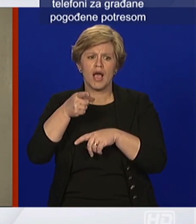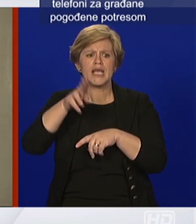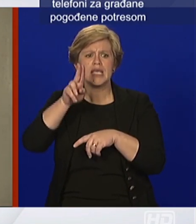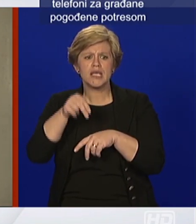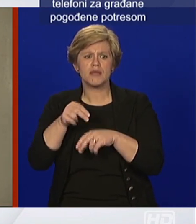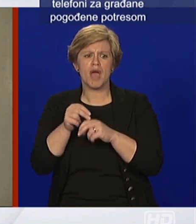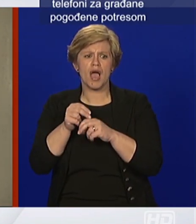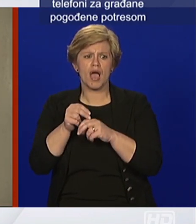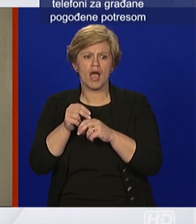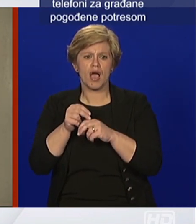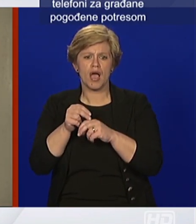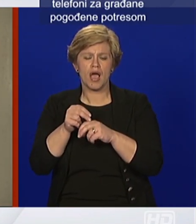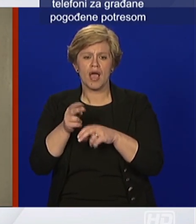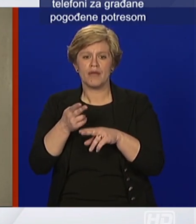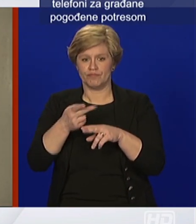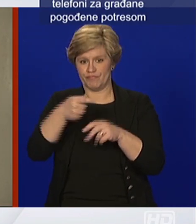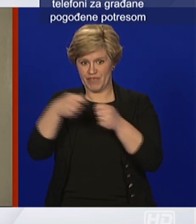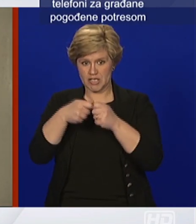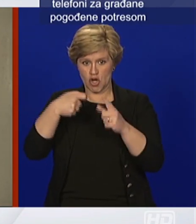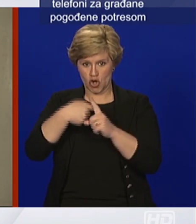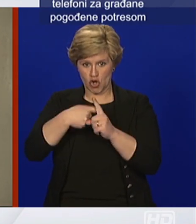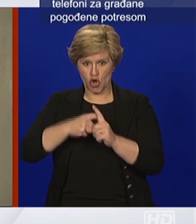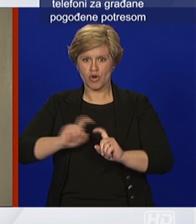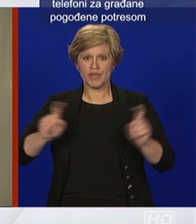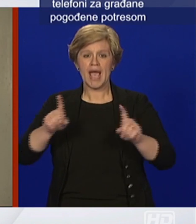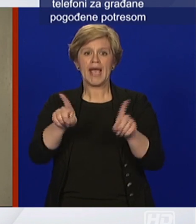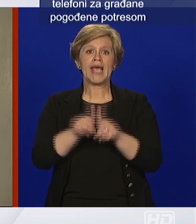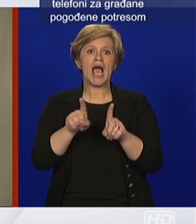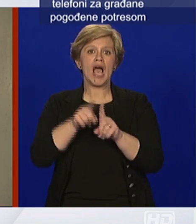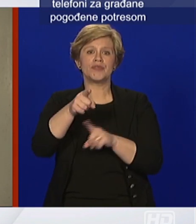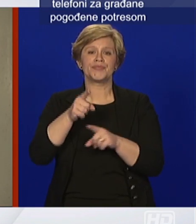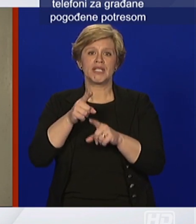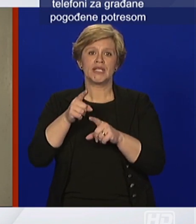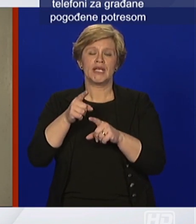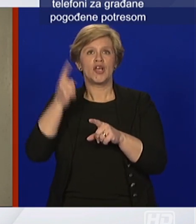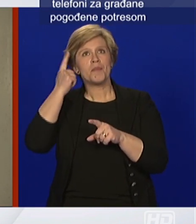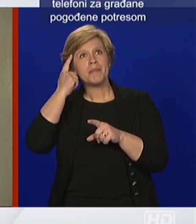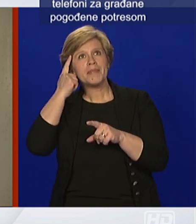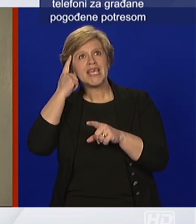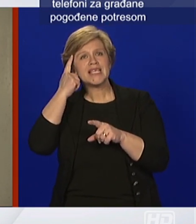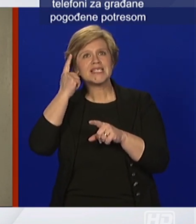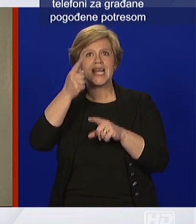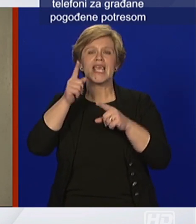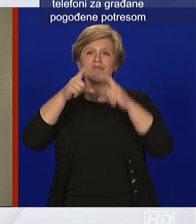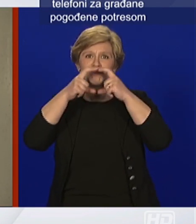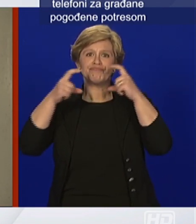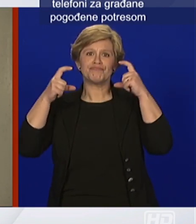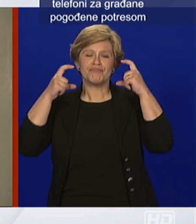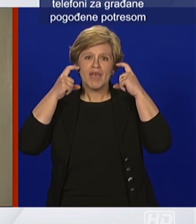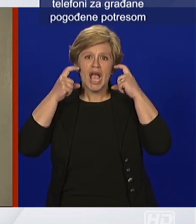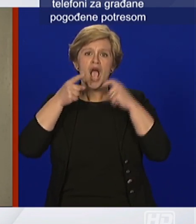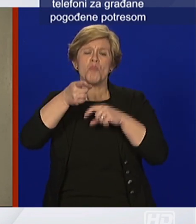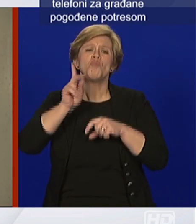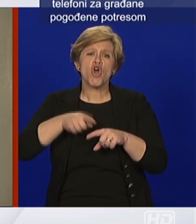vezano s koronavirus, psihološko značenje, ali naravno oni mogu djelomečno spriječiti širanje kapljica i